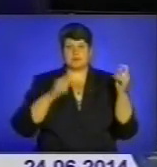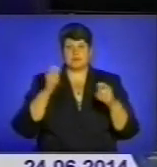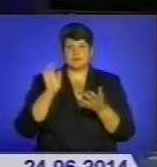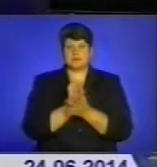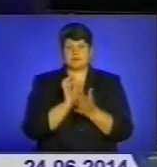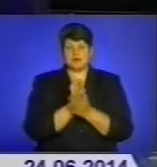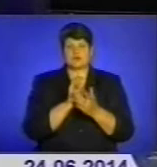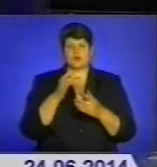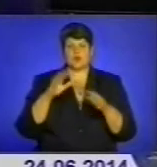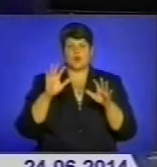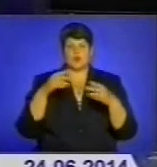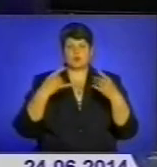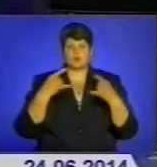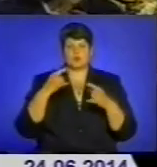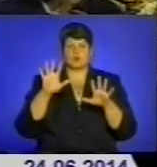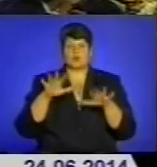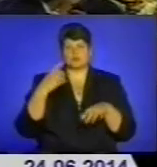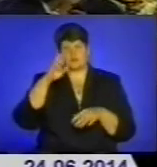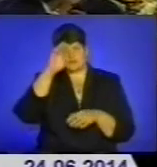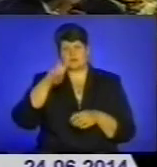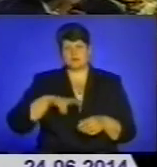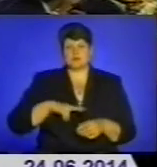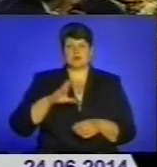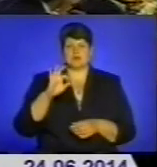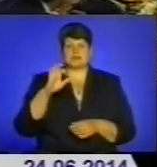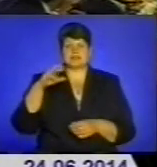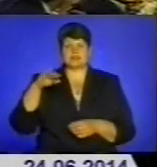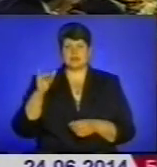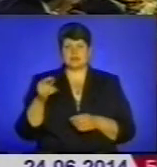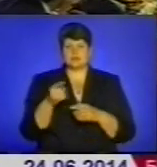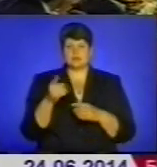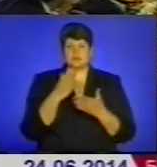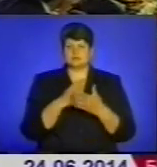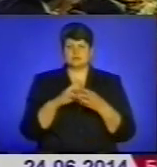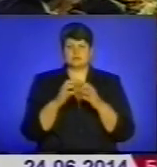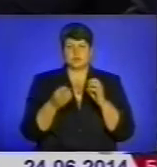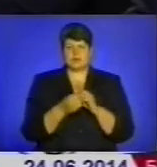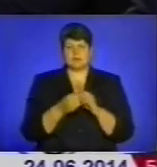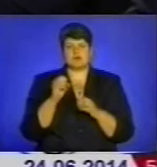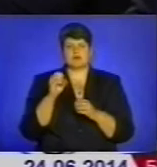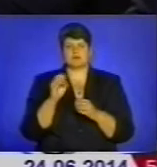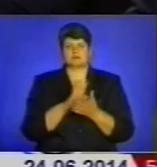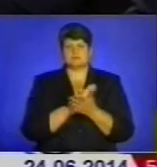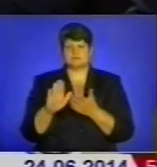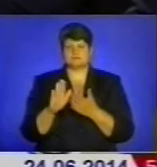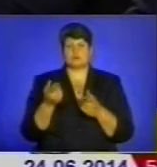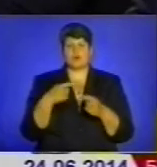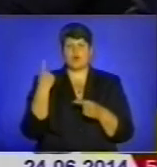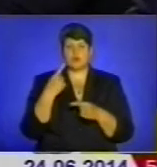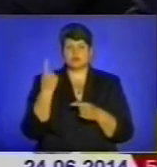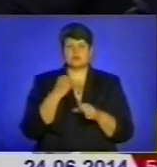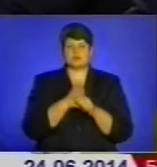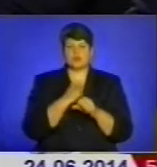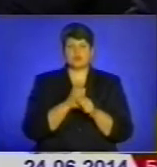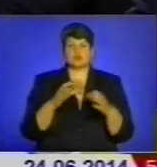адміністрації Олега Сиротюка. На Тернопільщині гостро постала проблема екологічної безпеки області. Робоча група, що